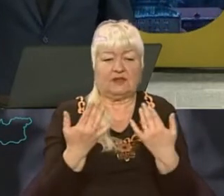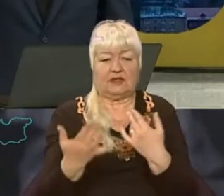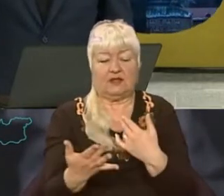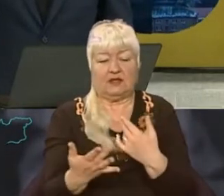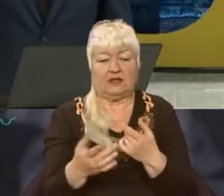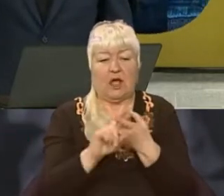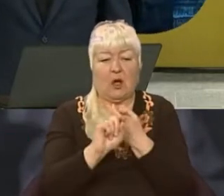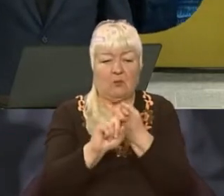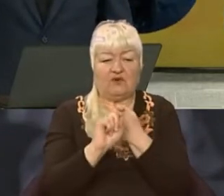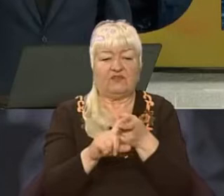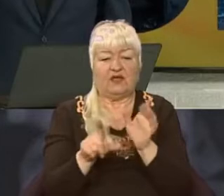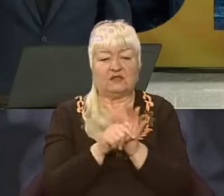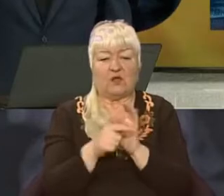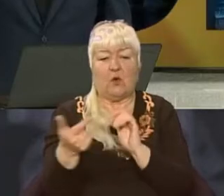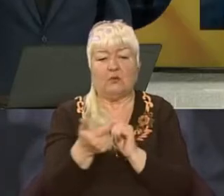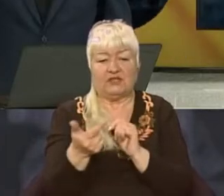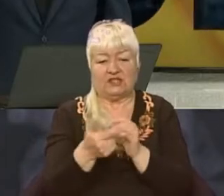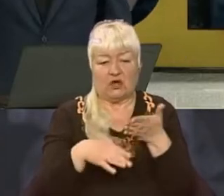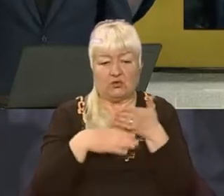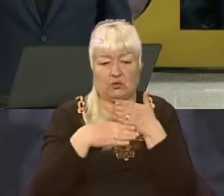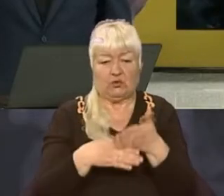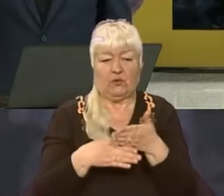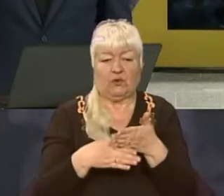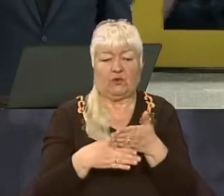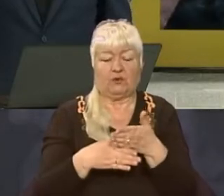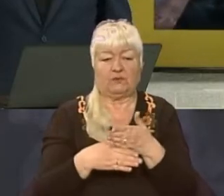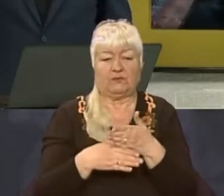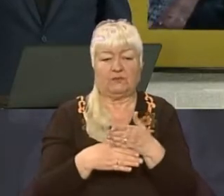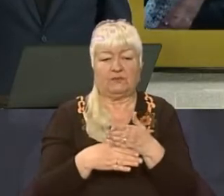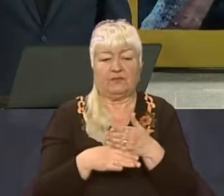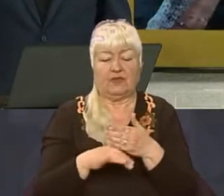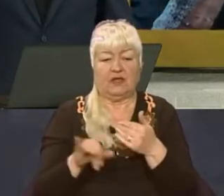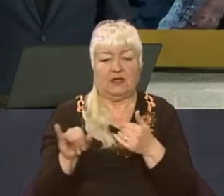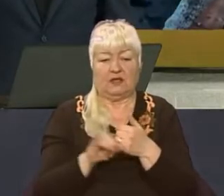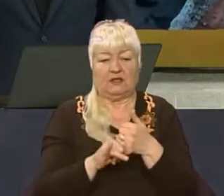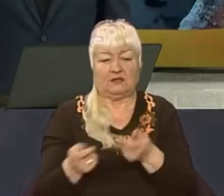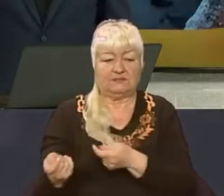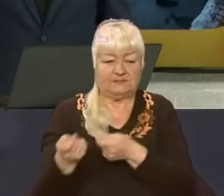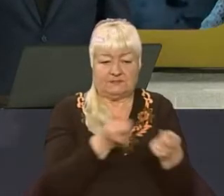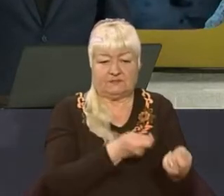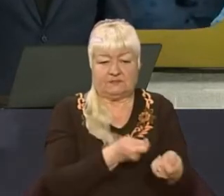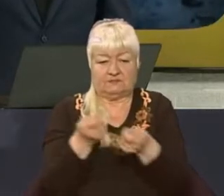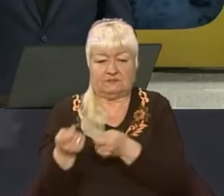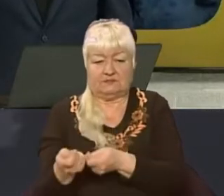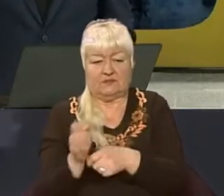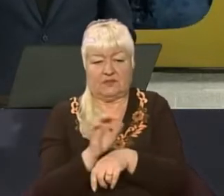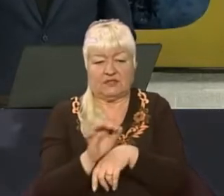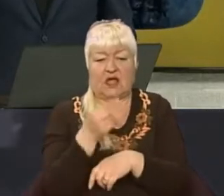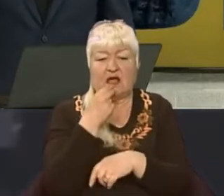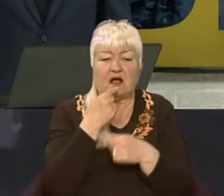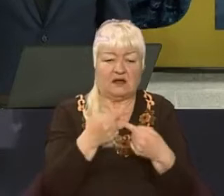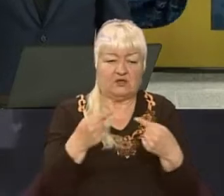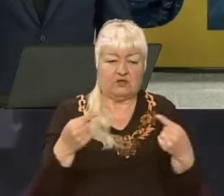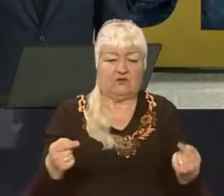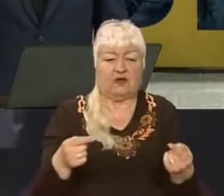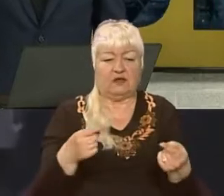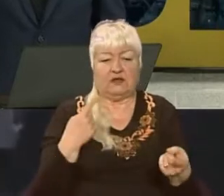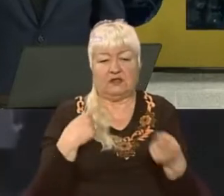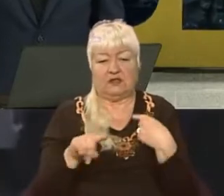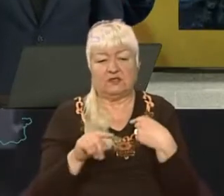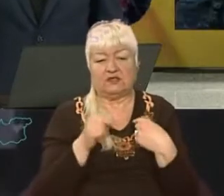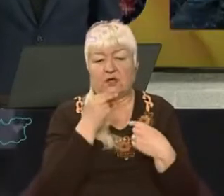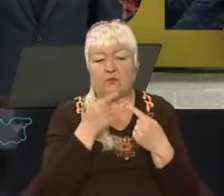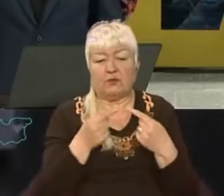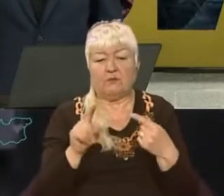'язану в тому числі з гуманітарною допомогою і логістикою постачань, і харчування, і інших